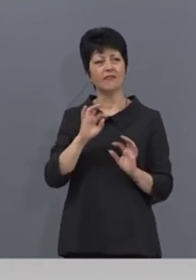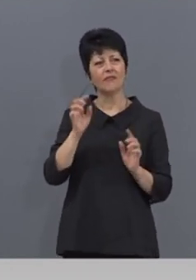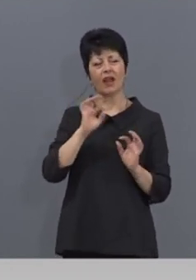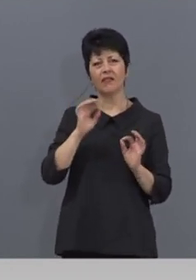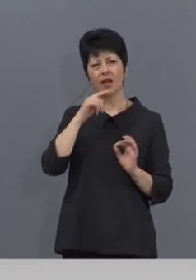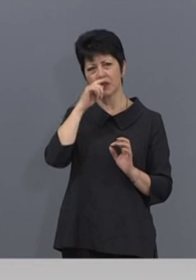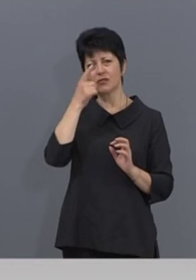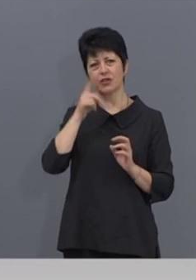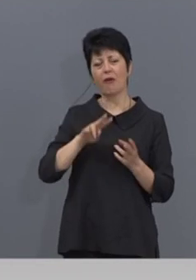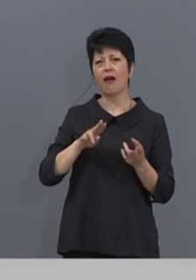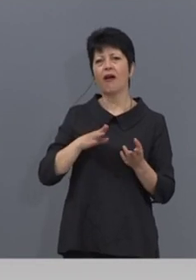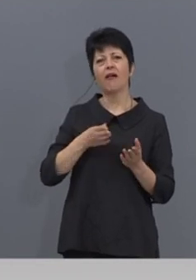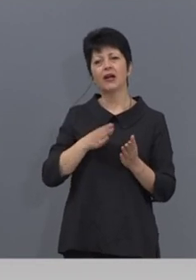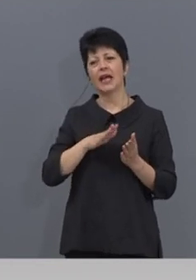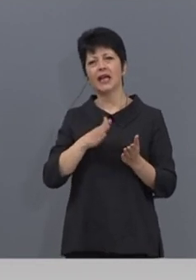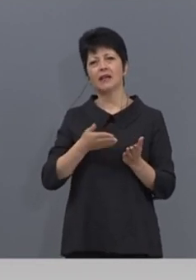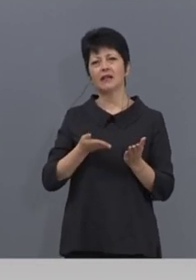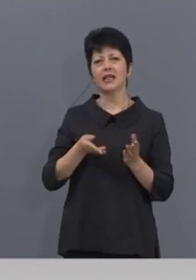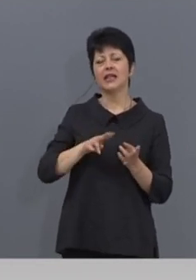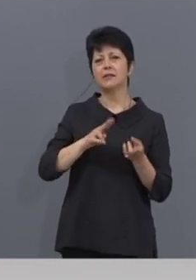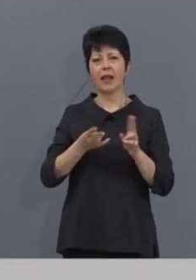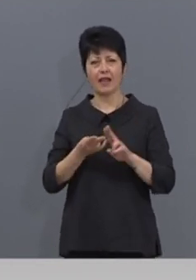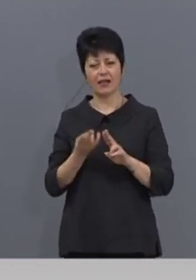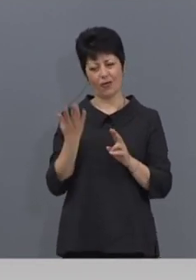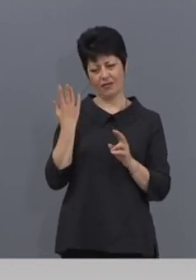изменения от предходния ден.